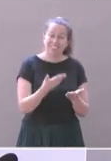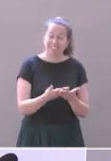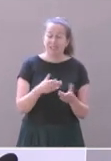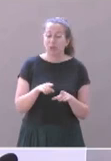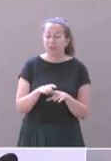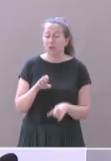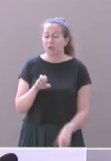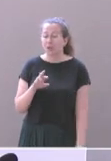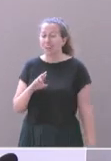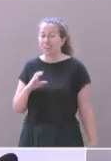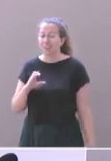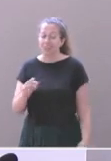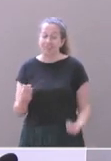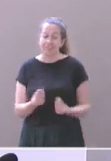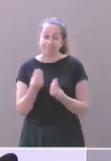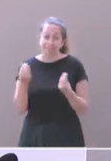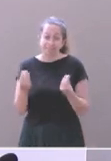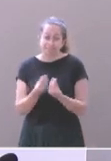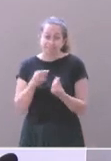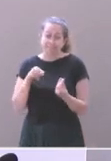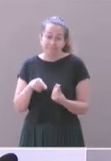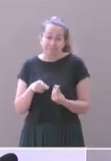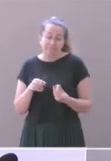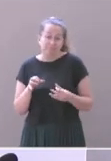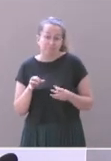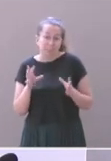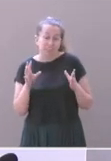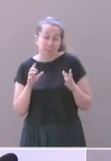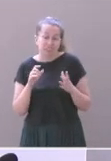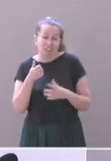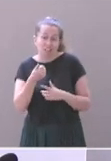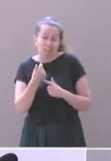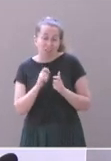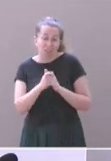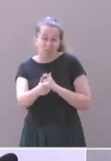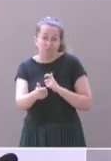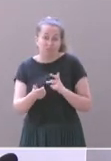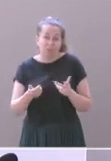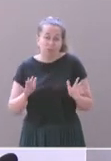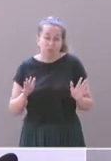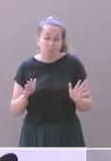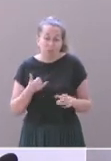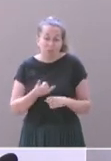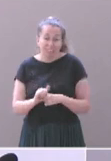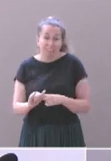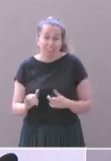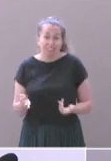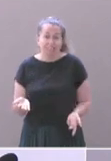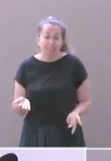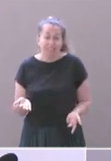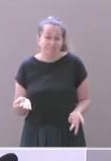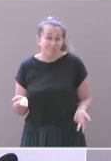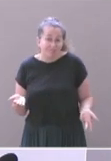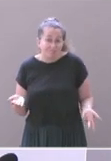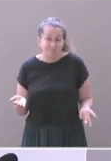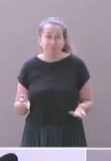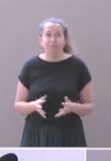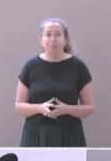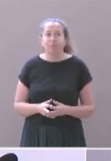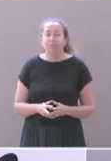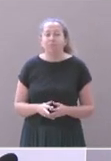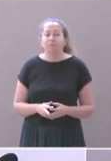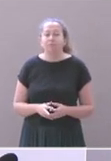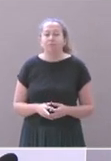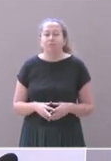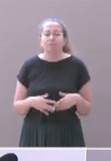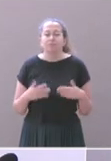malheureusement de plus en plus à ne devenir qu'une formule, qu'une incantation inutile et vaine. Donc, le